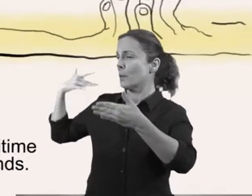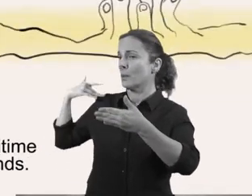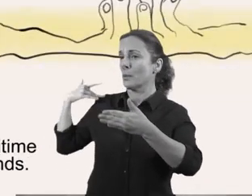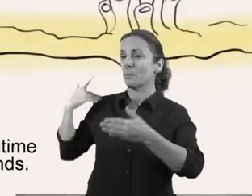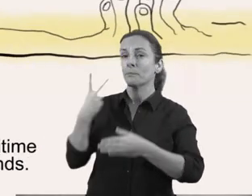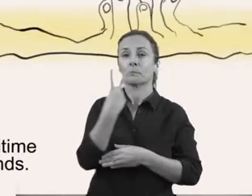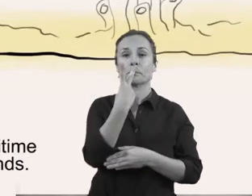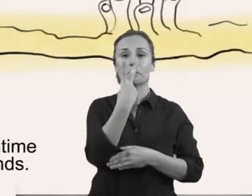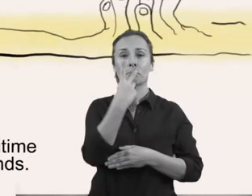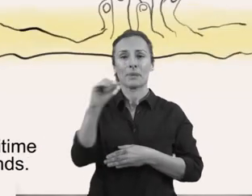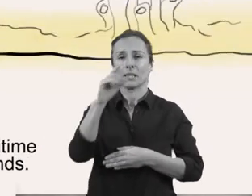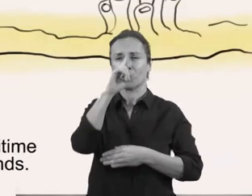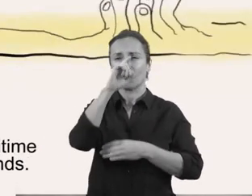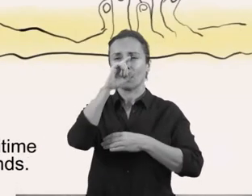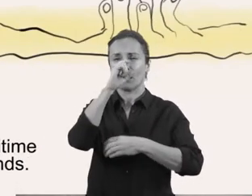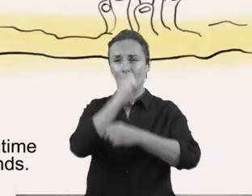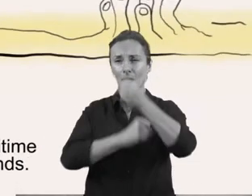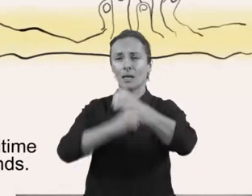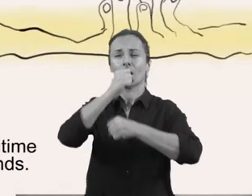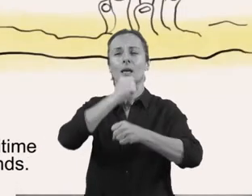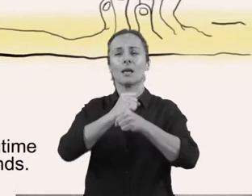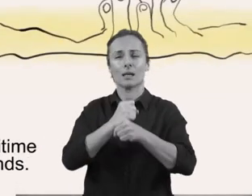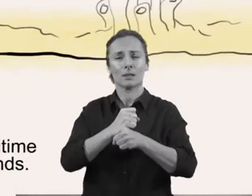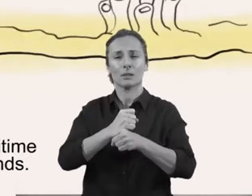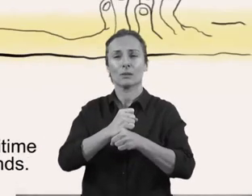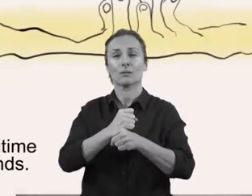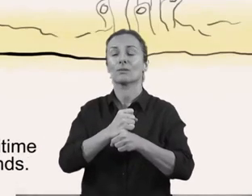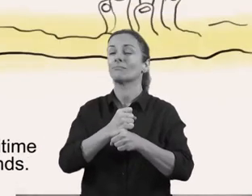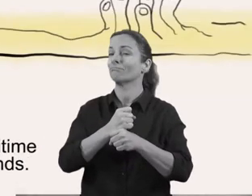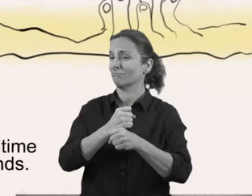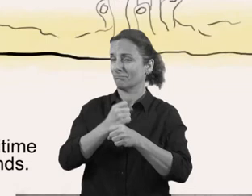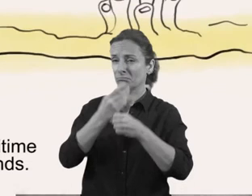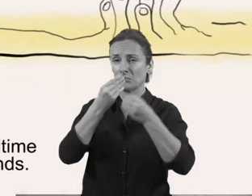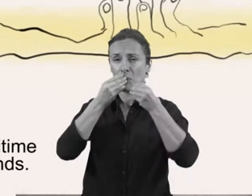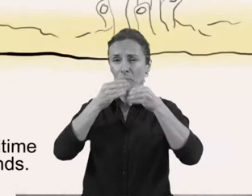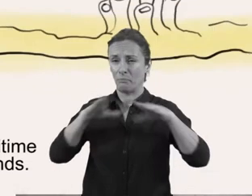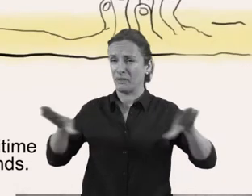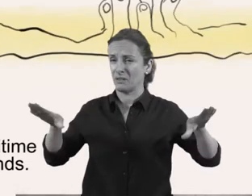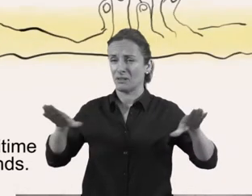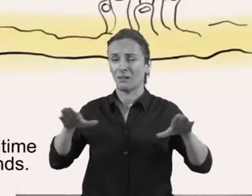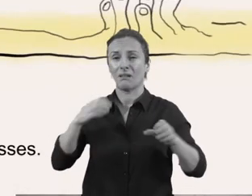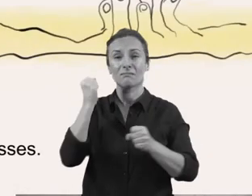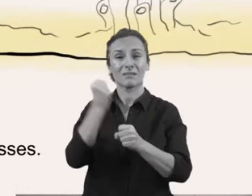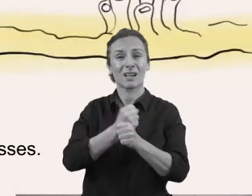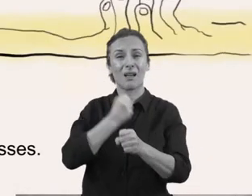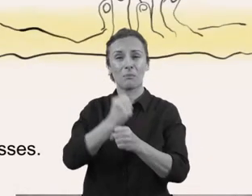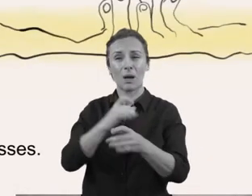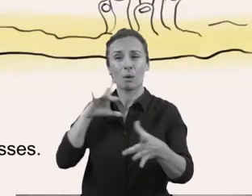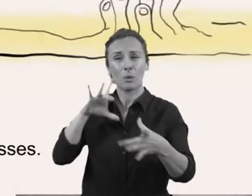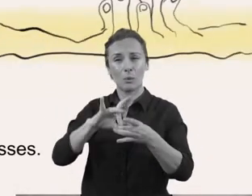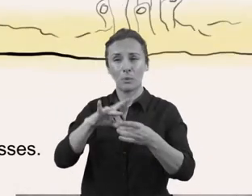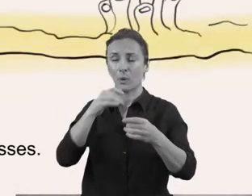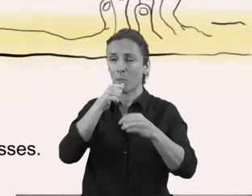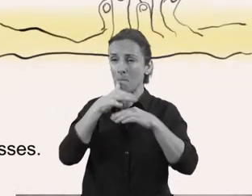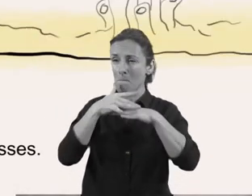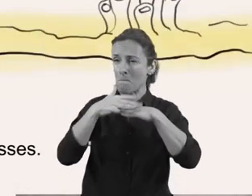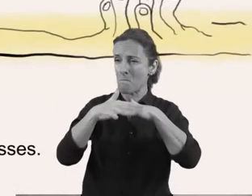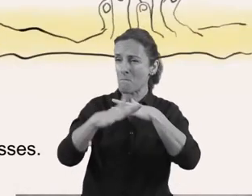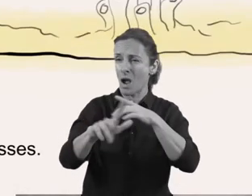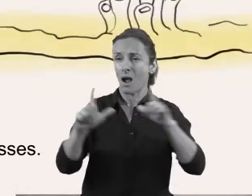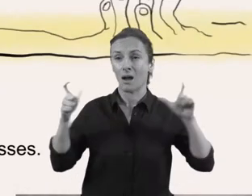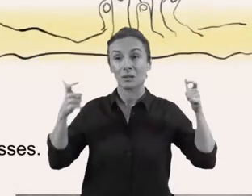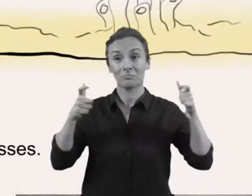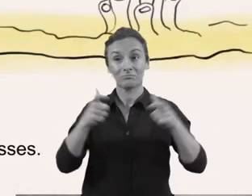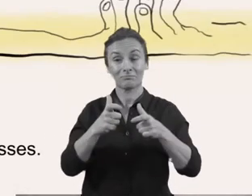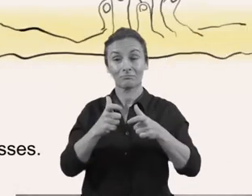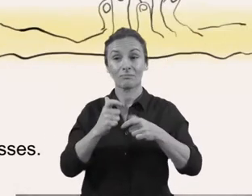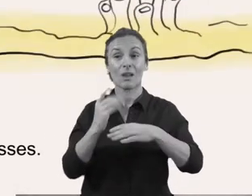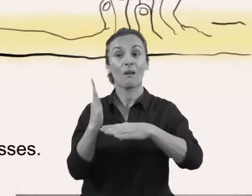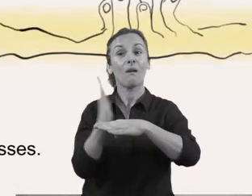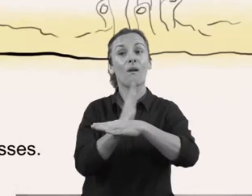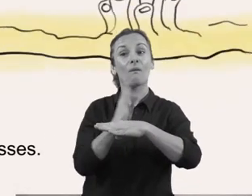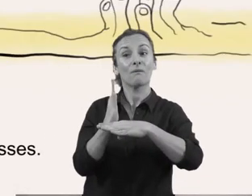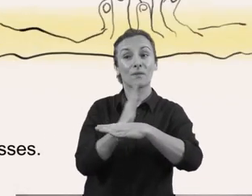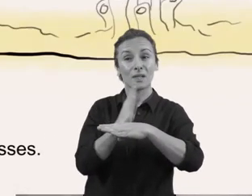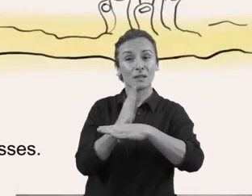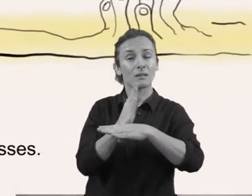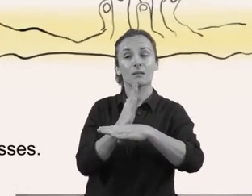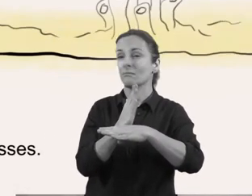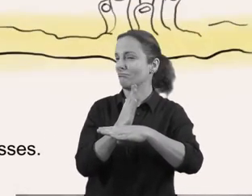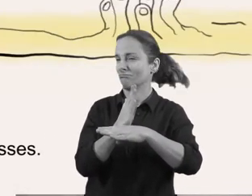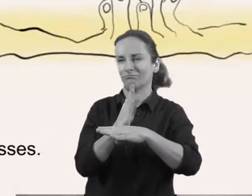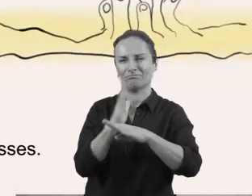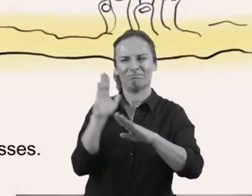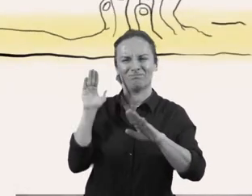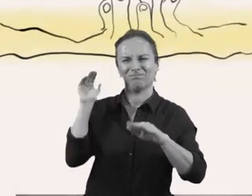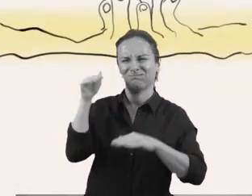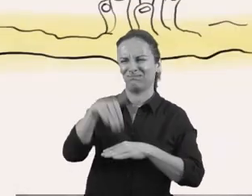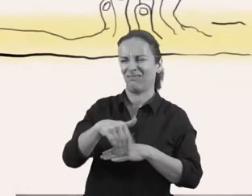En els darrers 20 anys, a les Illes Balears s'han perdut prop d'un miler de llocs de feina directes i unes 130 empreses o